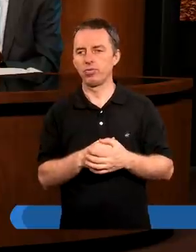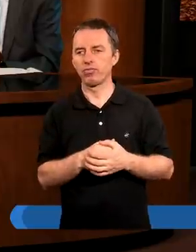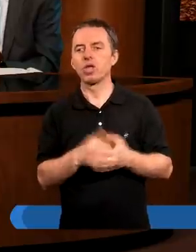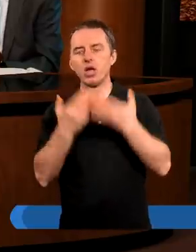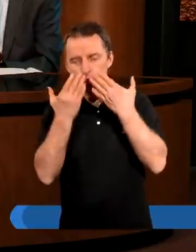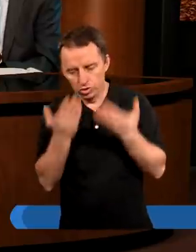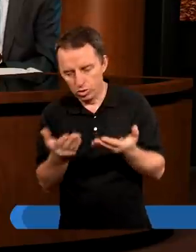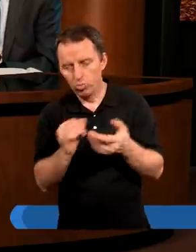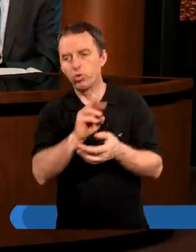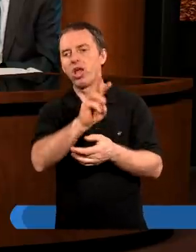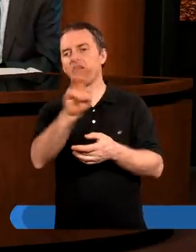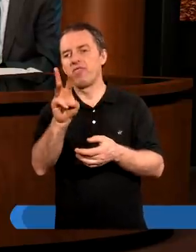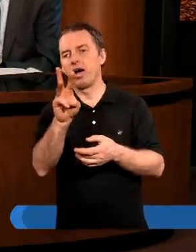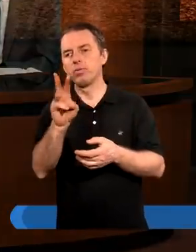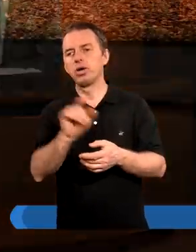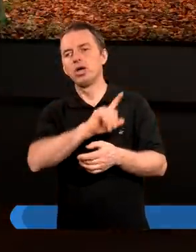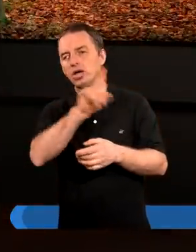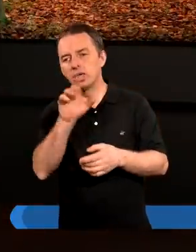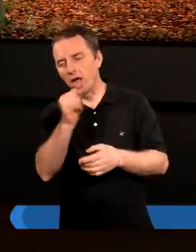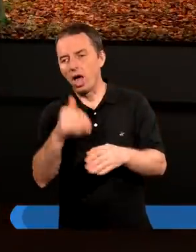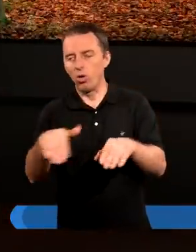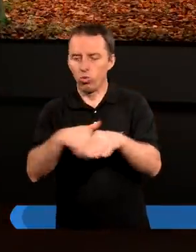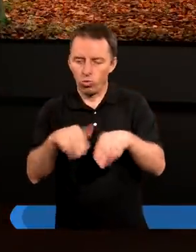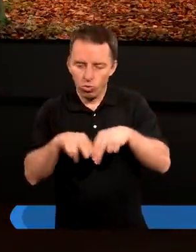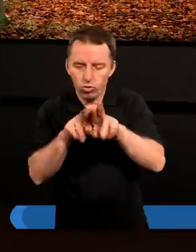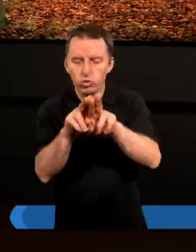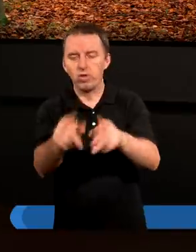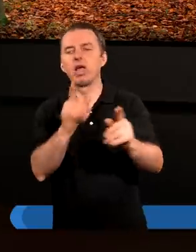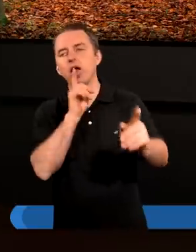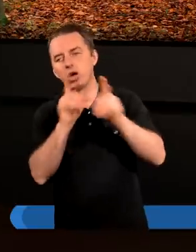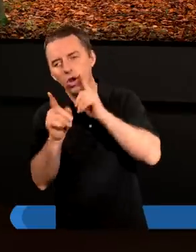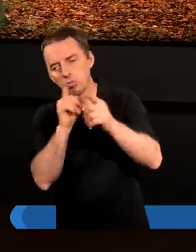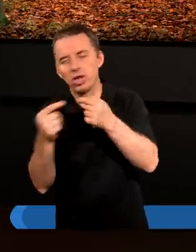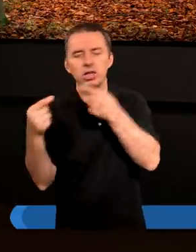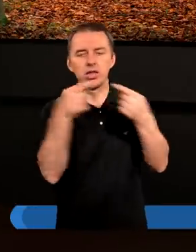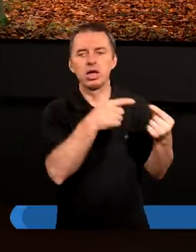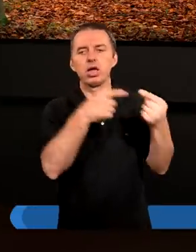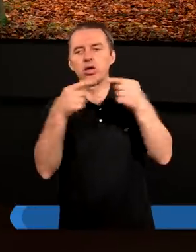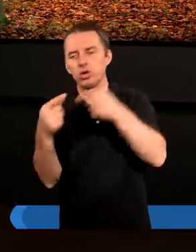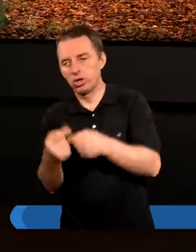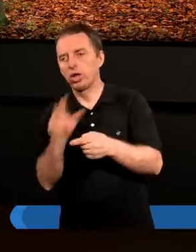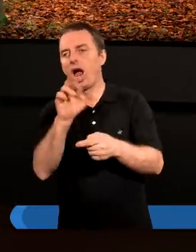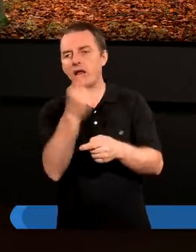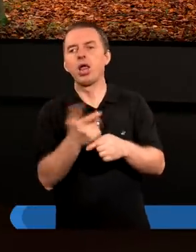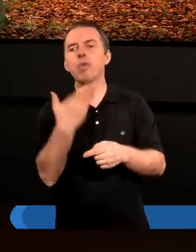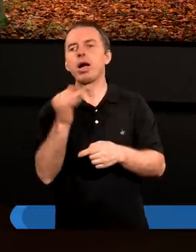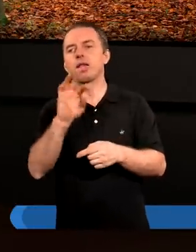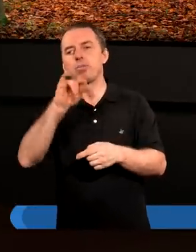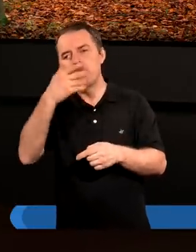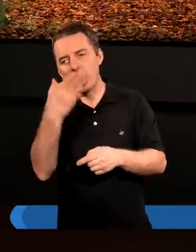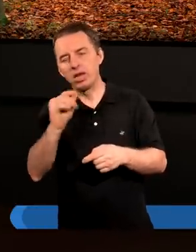Dziękuję Wam za udział w tej rozmowie, w tej dyskusji, Halinko i